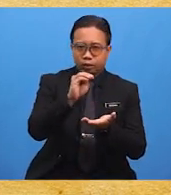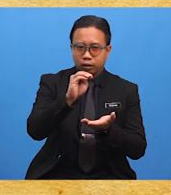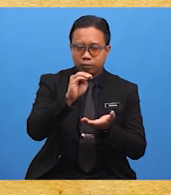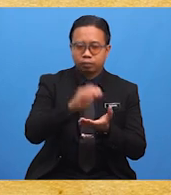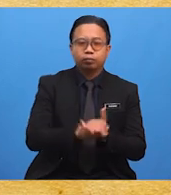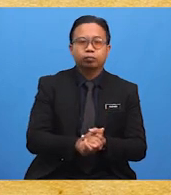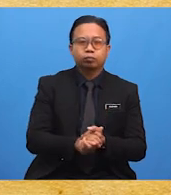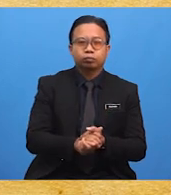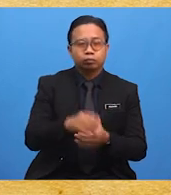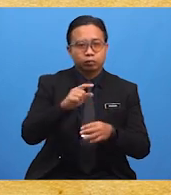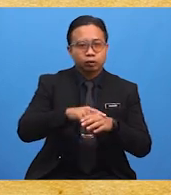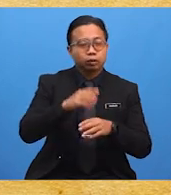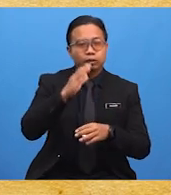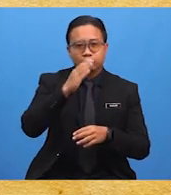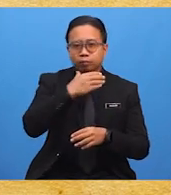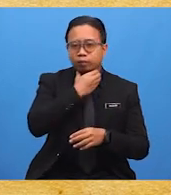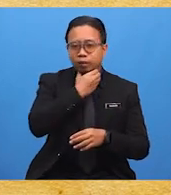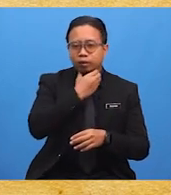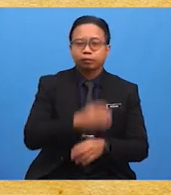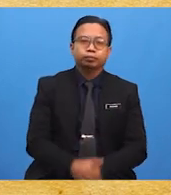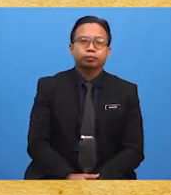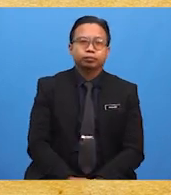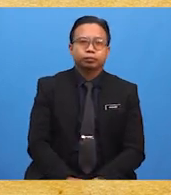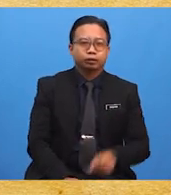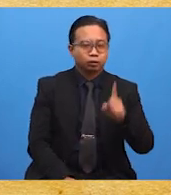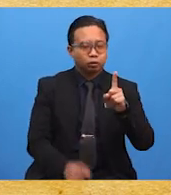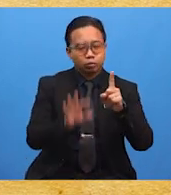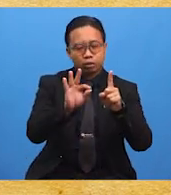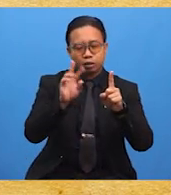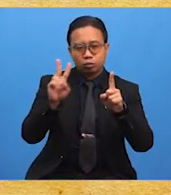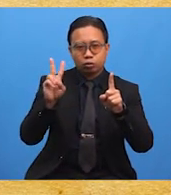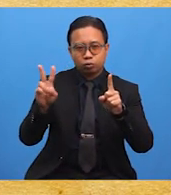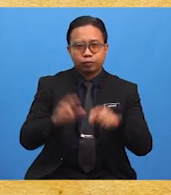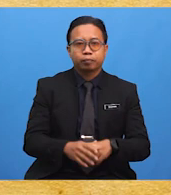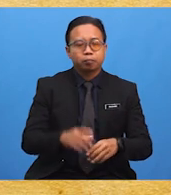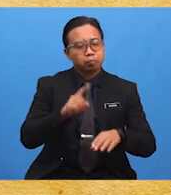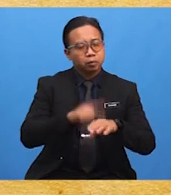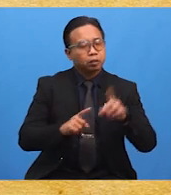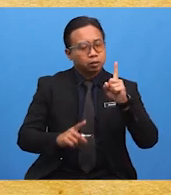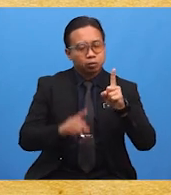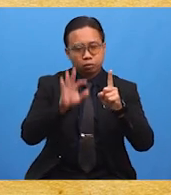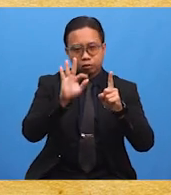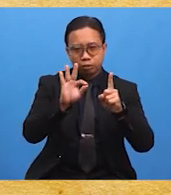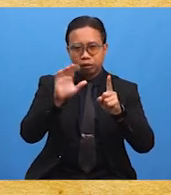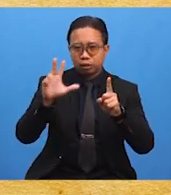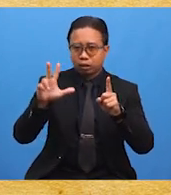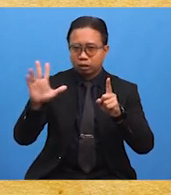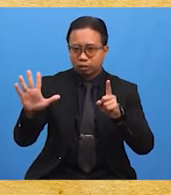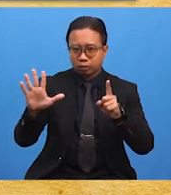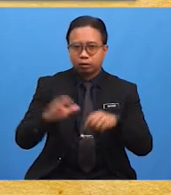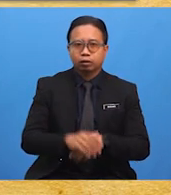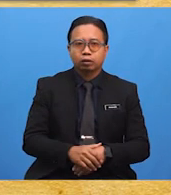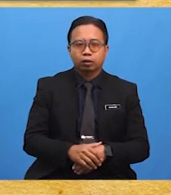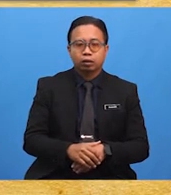Malim Perak dibuka. Seterusnya pada tahun 1935 Maktab